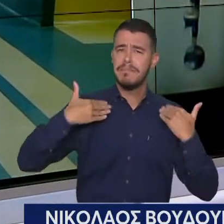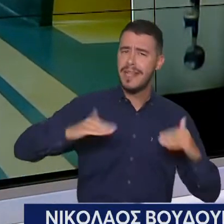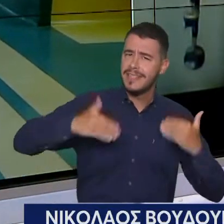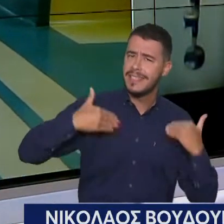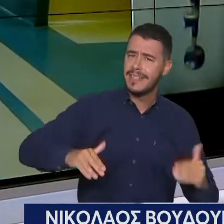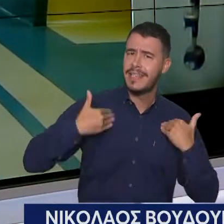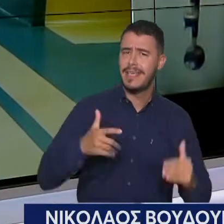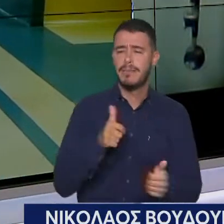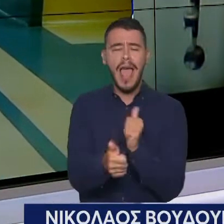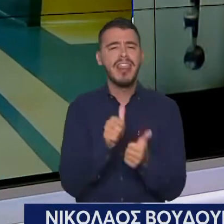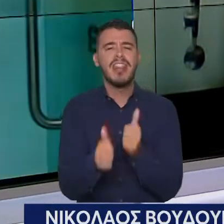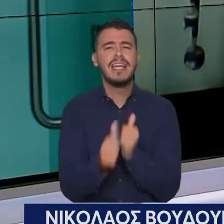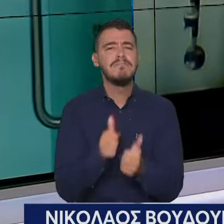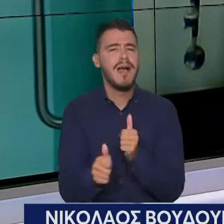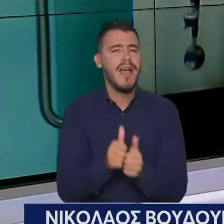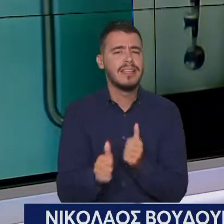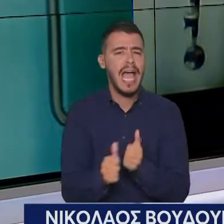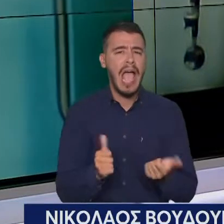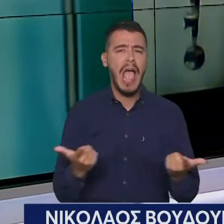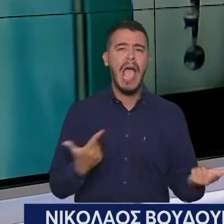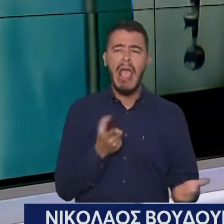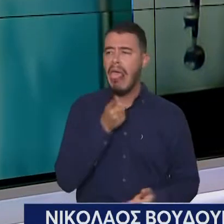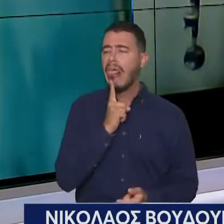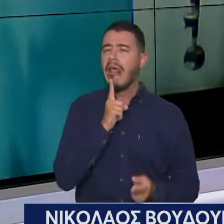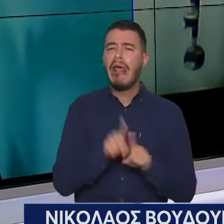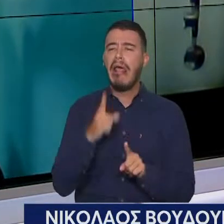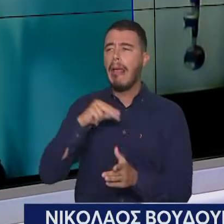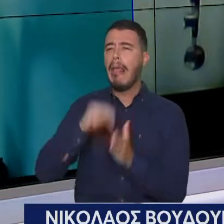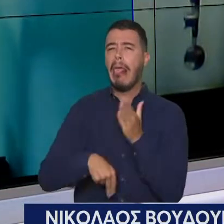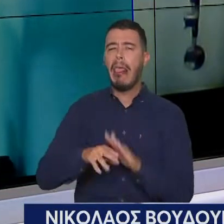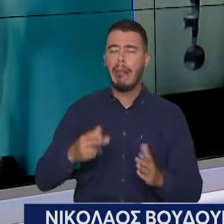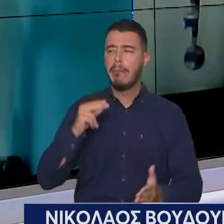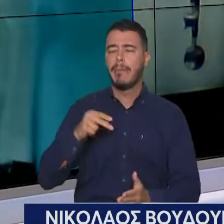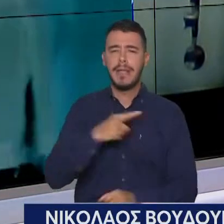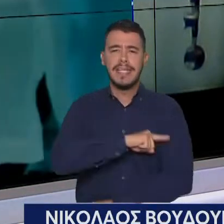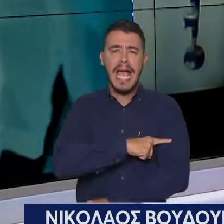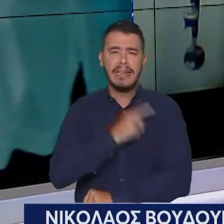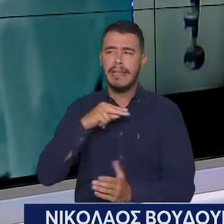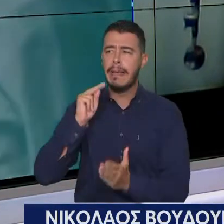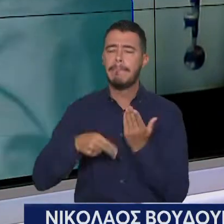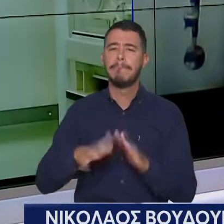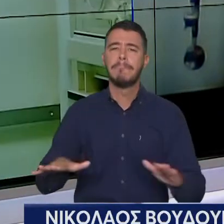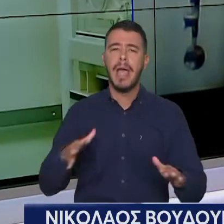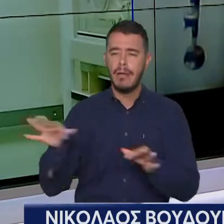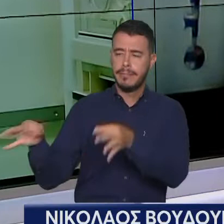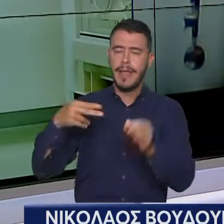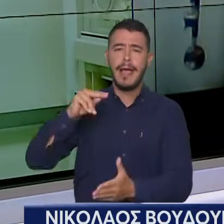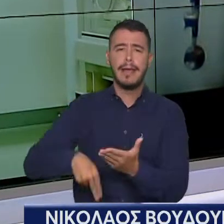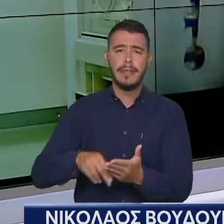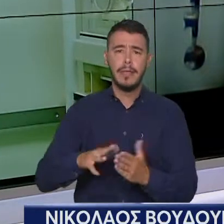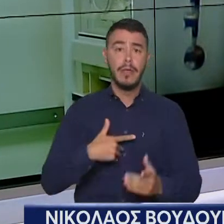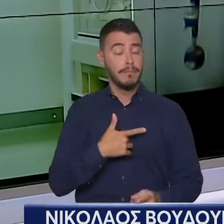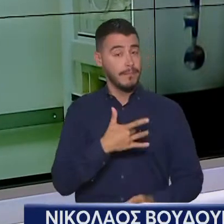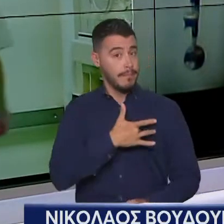που είναι σαν αθλήματα, τα θεωρούν τυπικές εξετάσεις αυτά. Σου λέει, πάω στο γιατρό να μου υπογράψεις ένα... και καρδιογράφημα και τρίπλεξ καρδιάς ενδεχομένως, σε ένα υπέρηχο